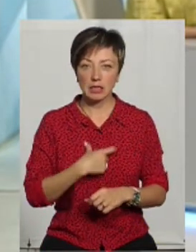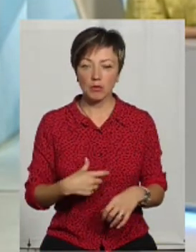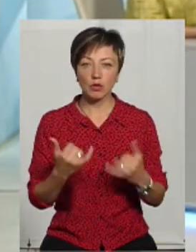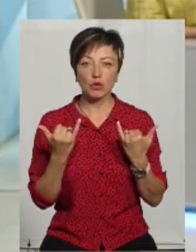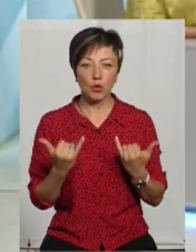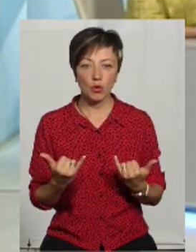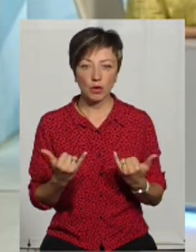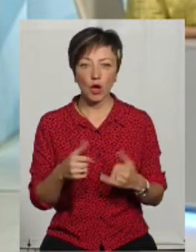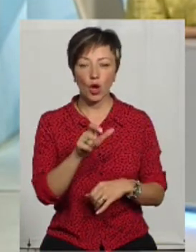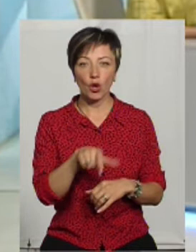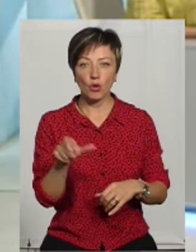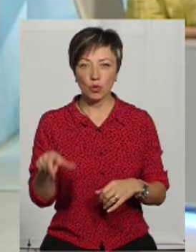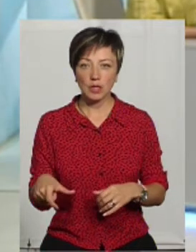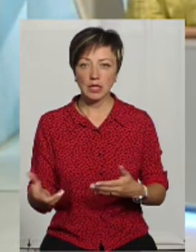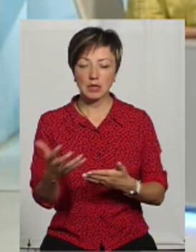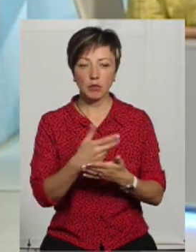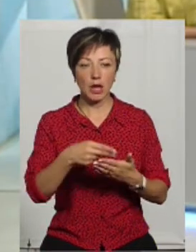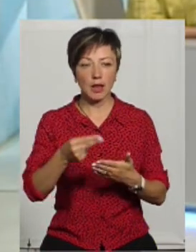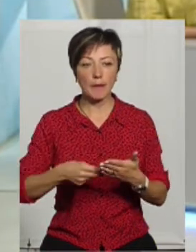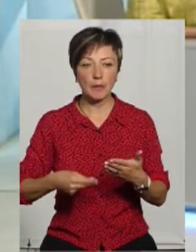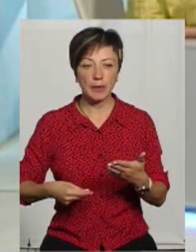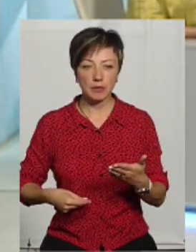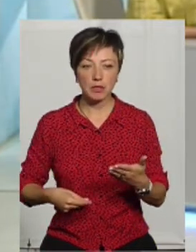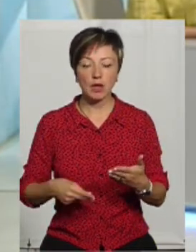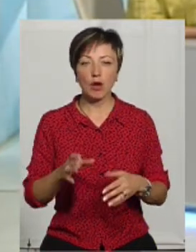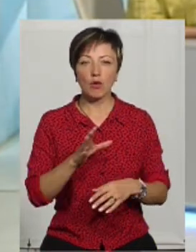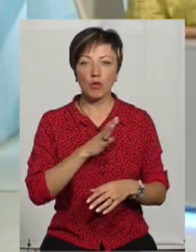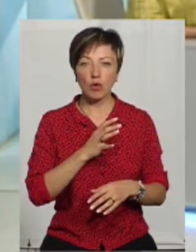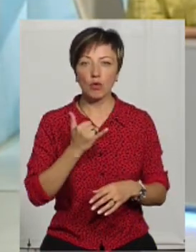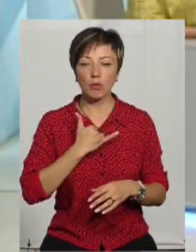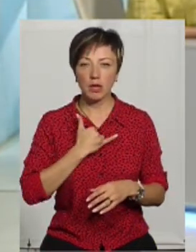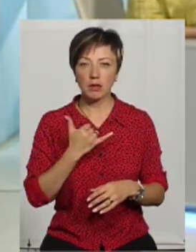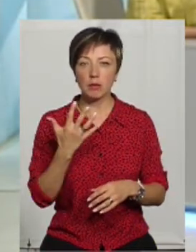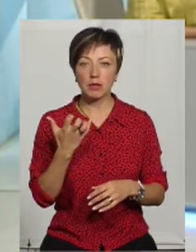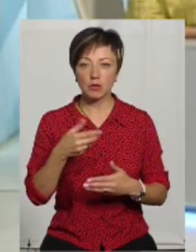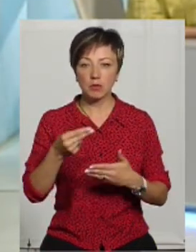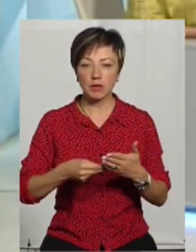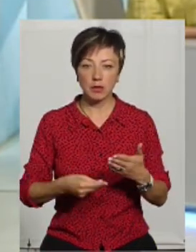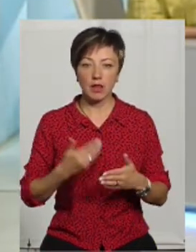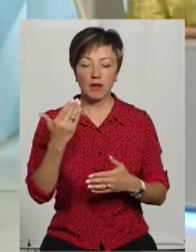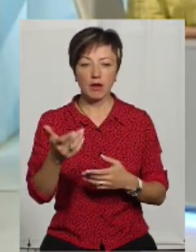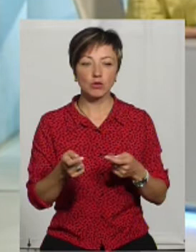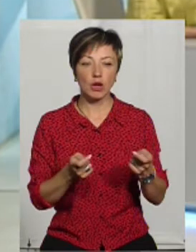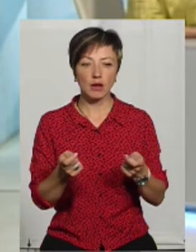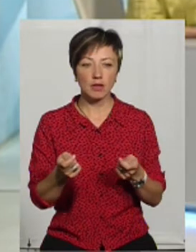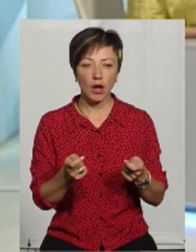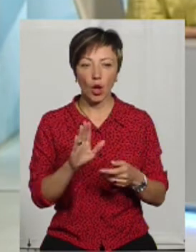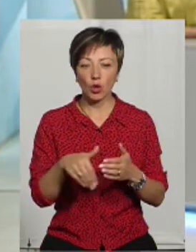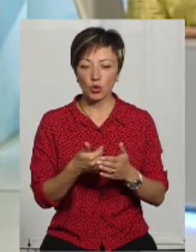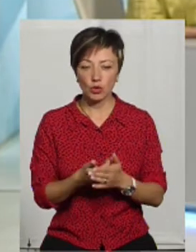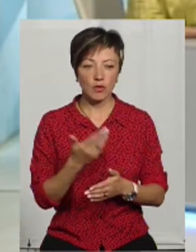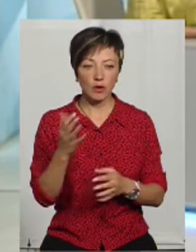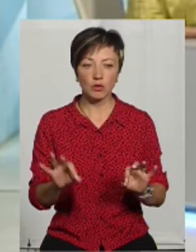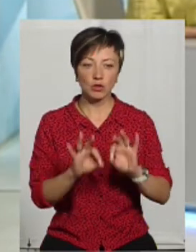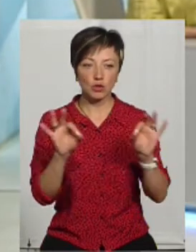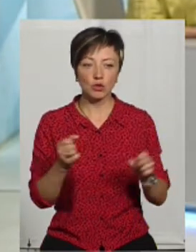Сьогодні люди зібрали підписи. Сьогодні було у мене 500 підписів на вашого керівника. До цього часу